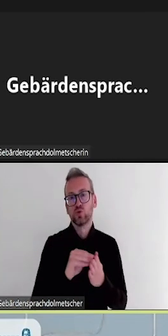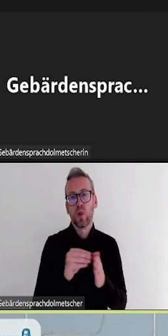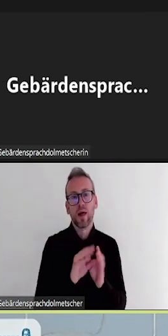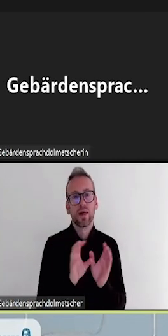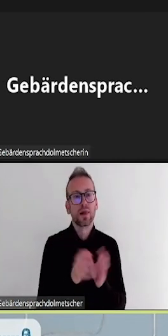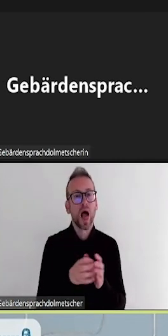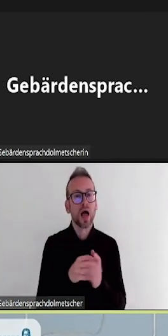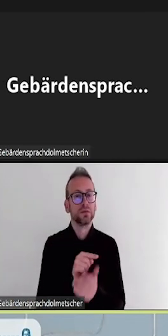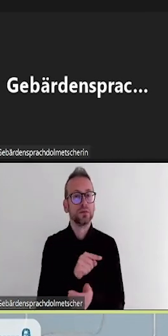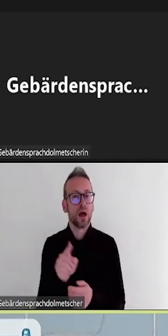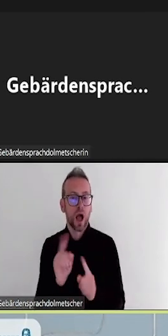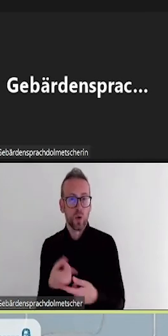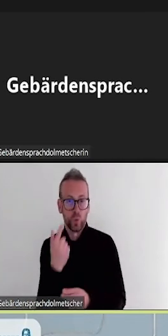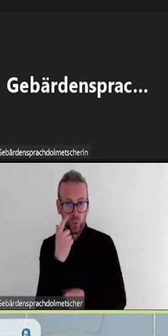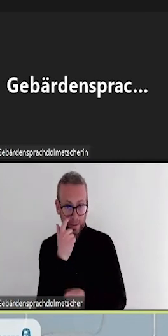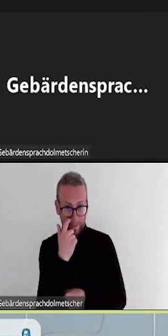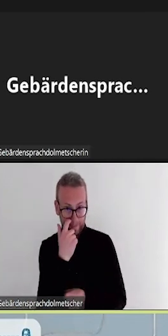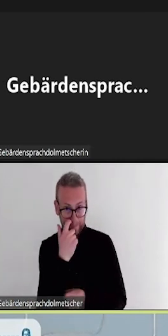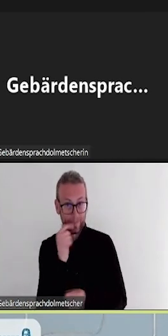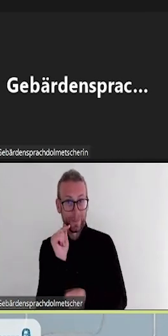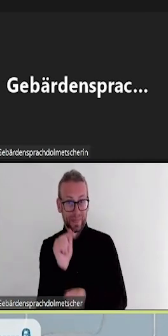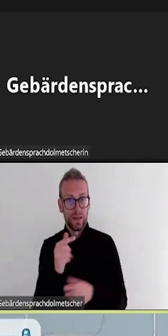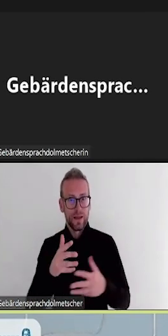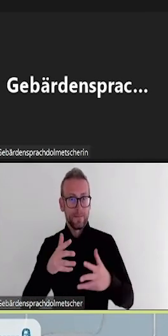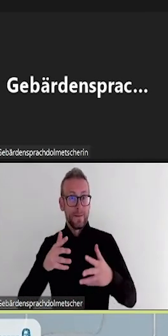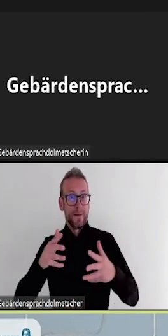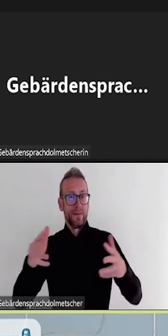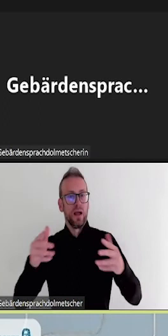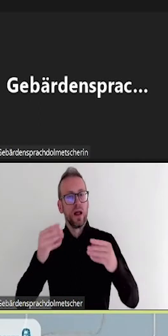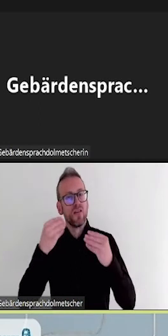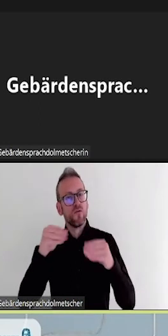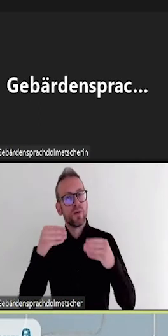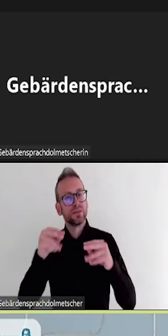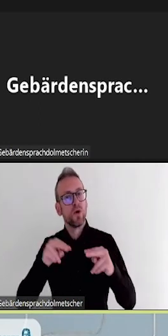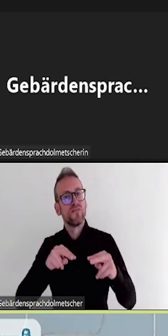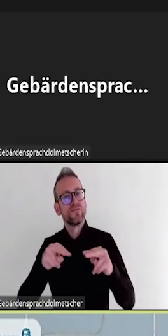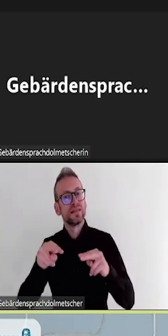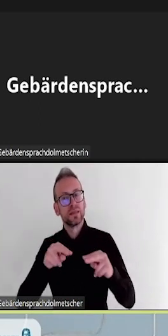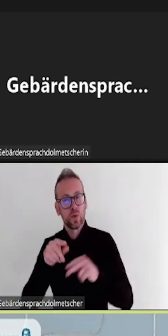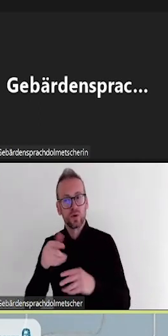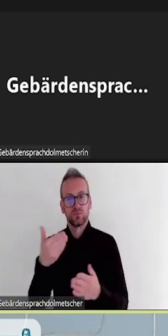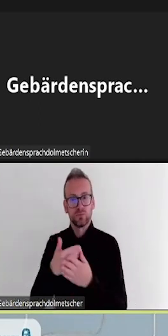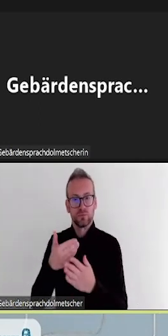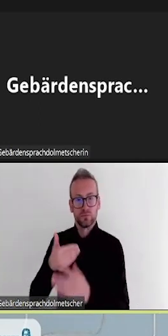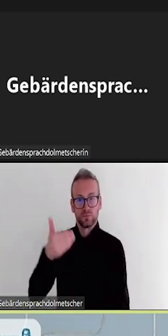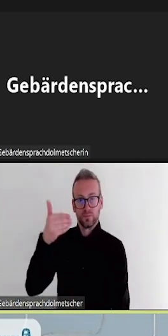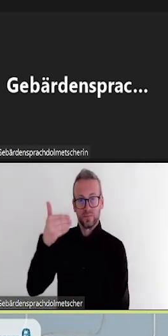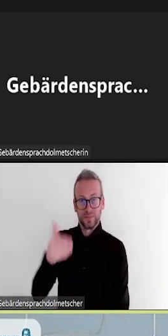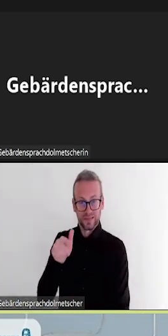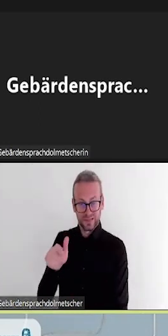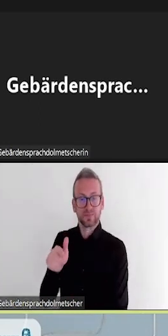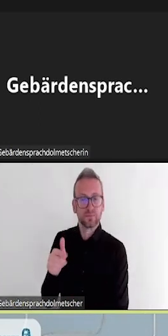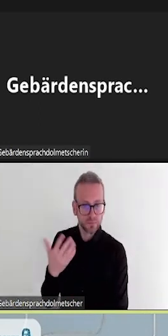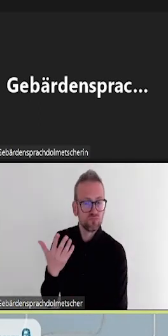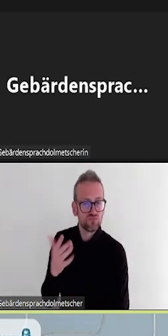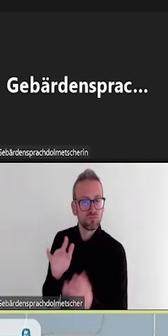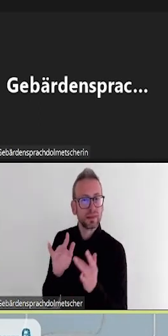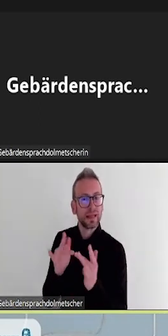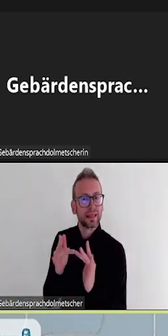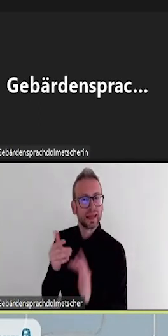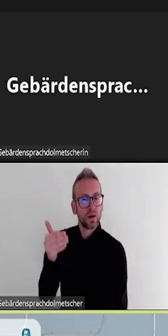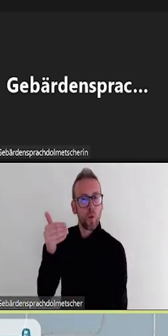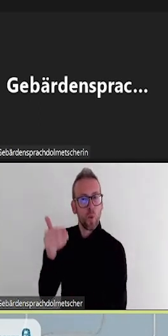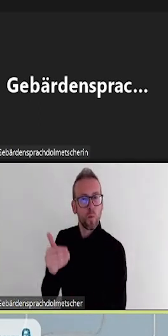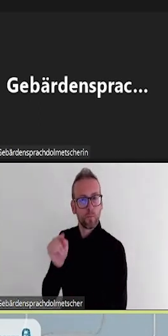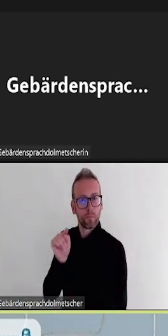Kommen wir zu der Frage, wann Videos barrierefrei sind. Barrierefrei bedeutet, dass das Video an